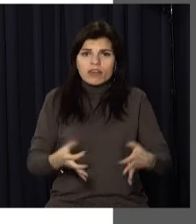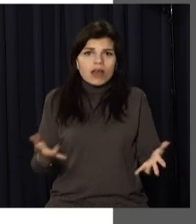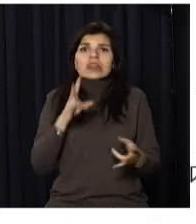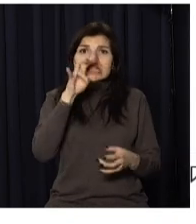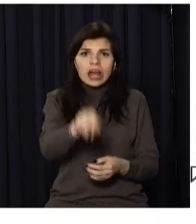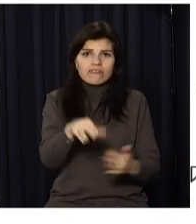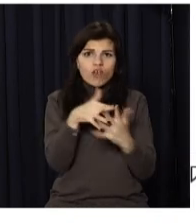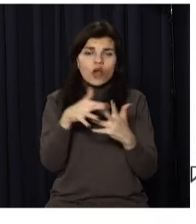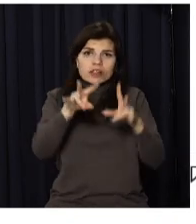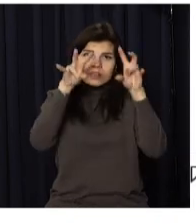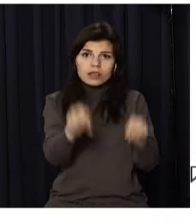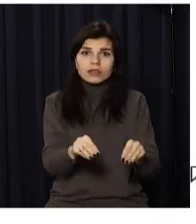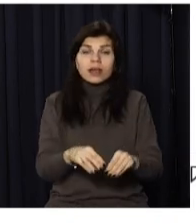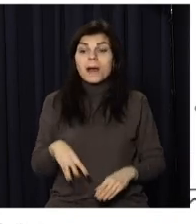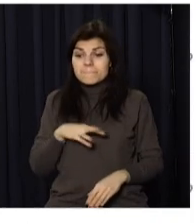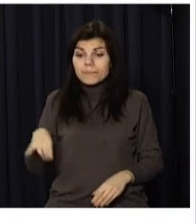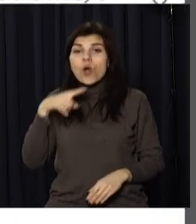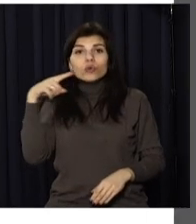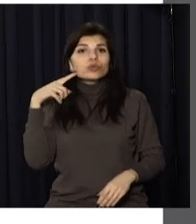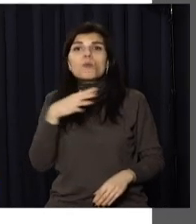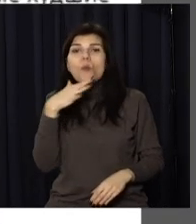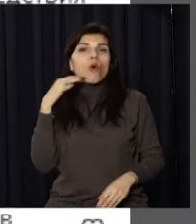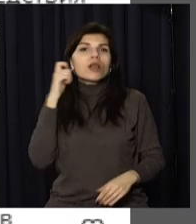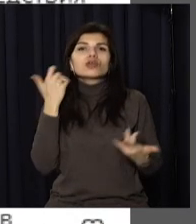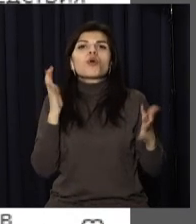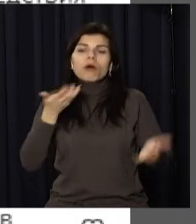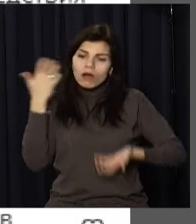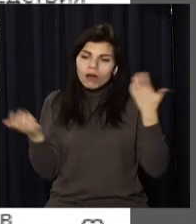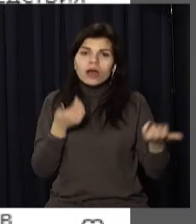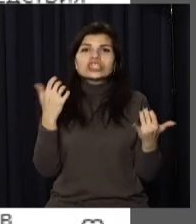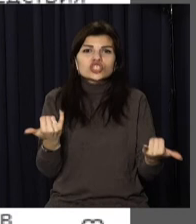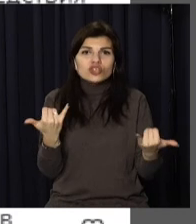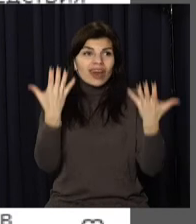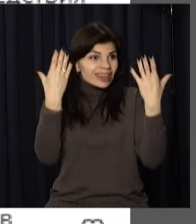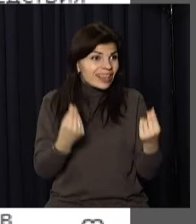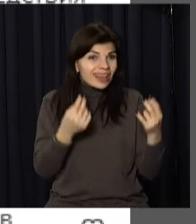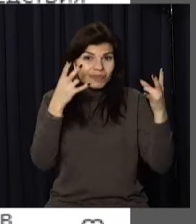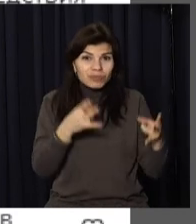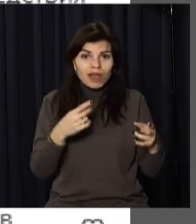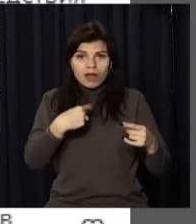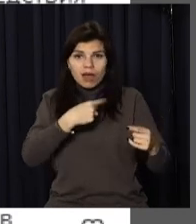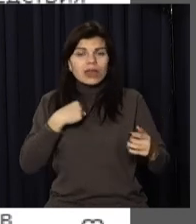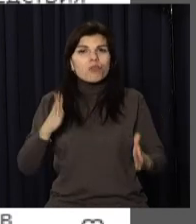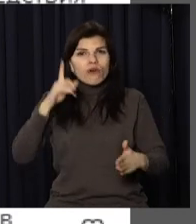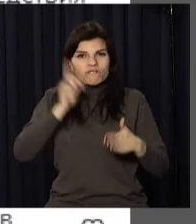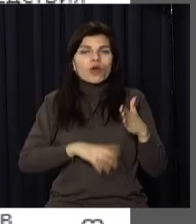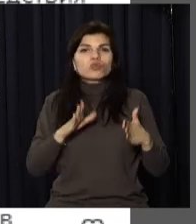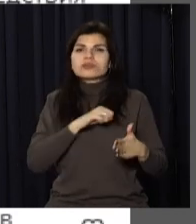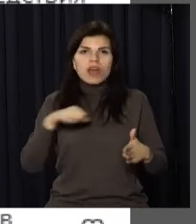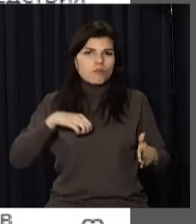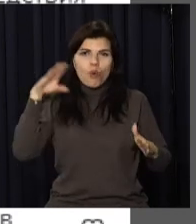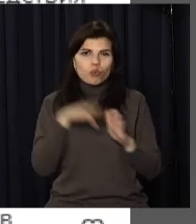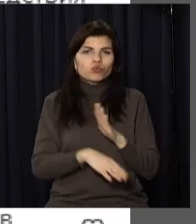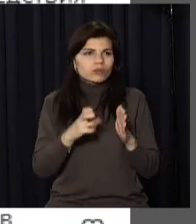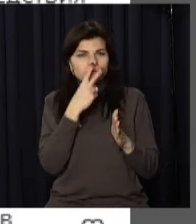війне. Ми, росіяні, ще багато років будемо розхлєбувати последствия сьогоднішнього дня. Тепер я буду верить только в самые худшие